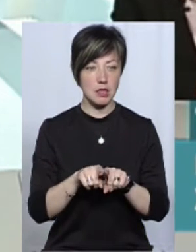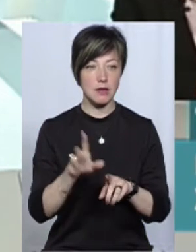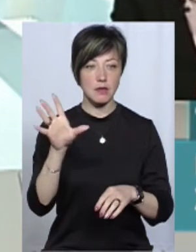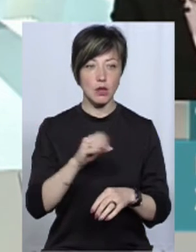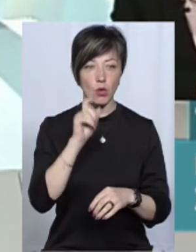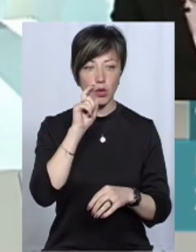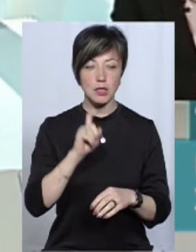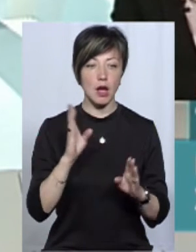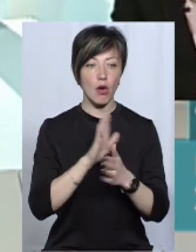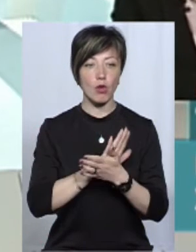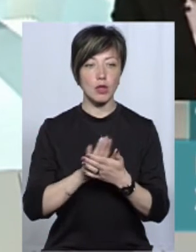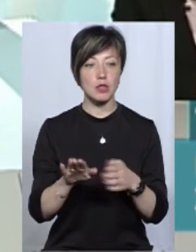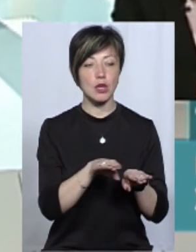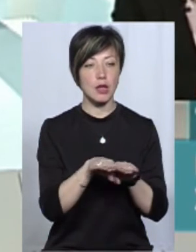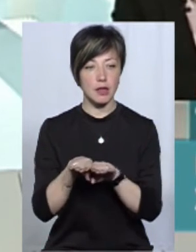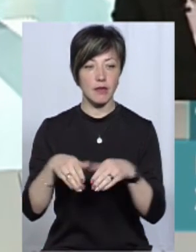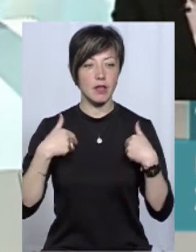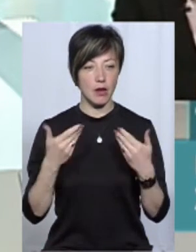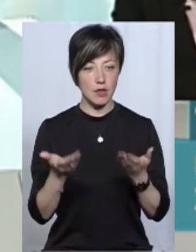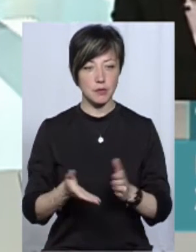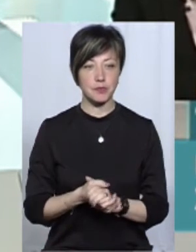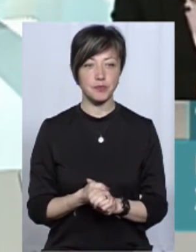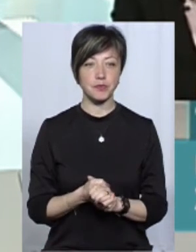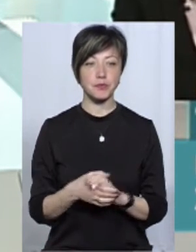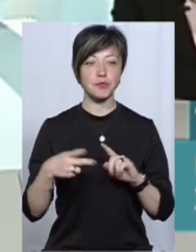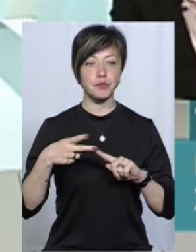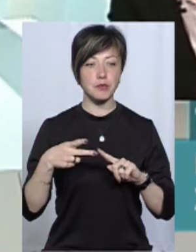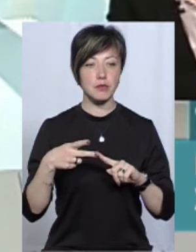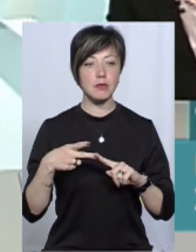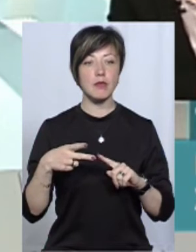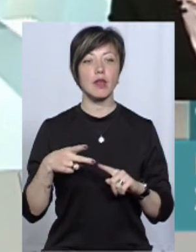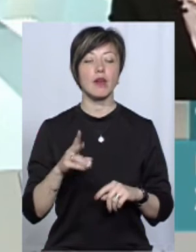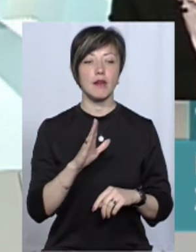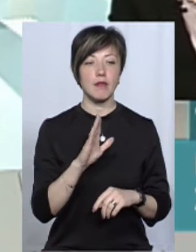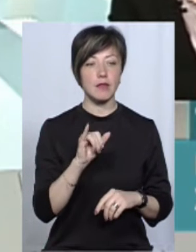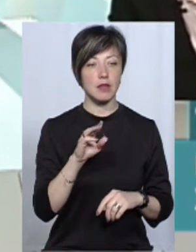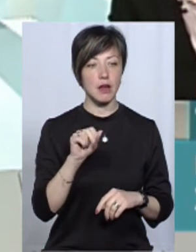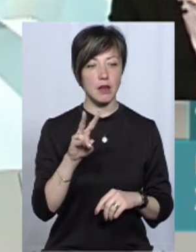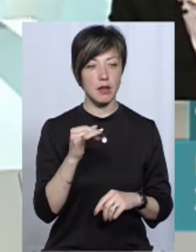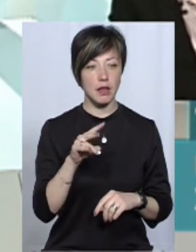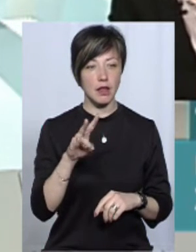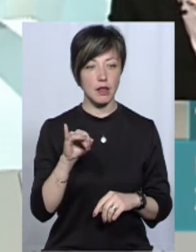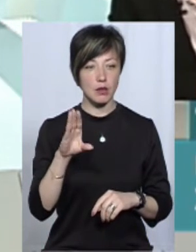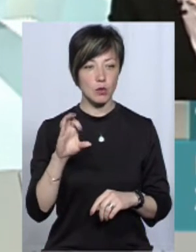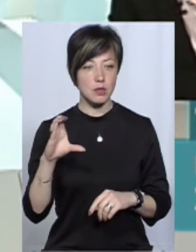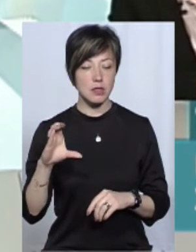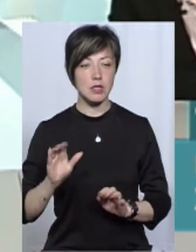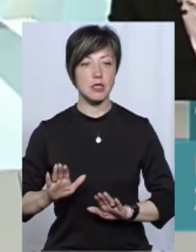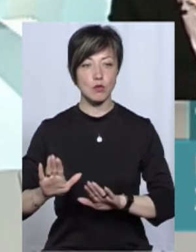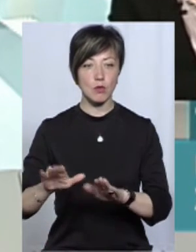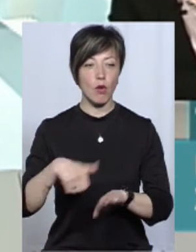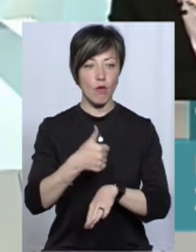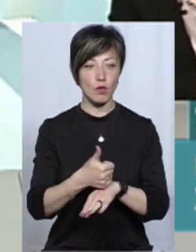Всеукраїнської екологічної ліги. Вітаю вас, пані Наталі. Віталій Литос, заступник